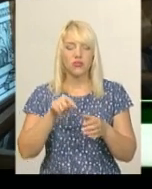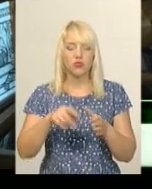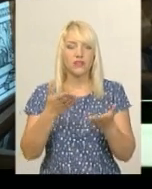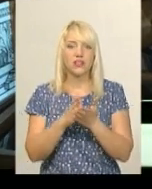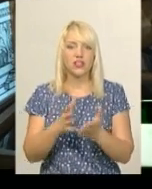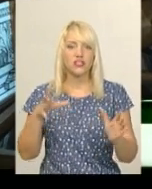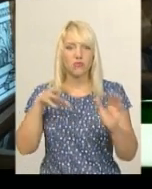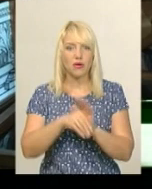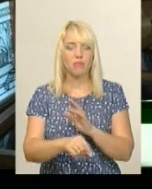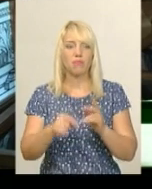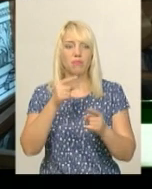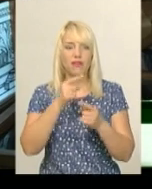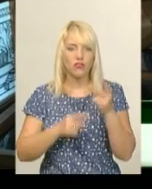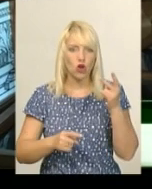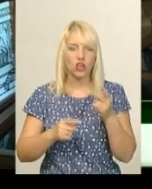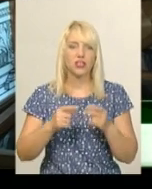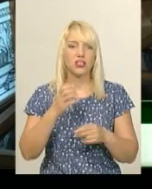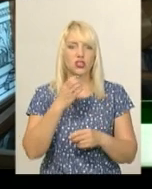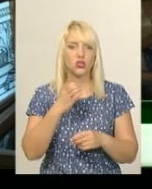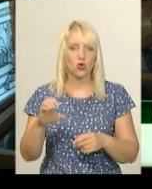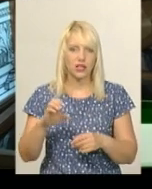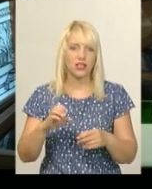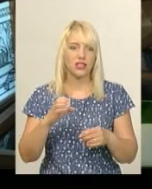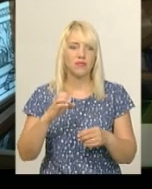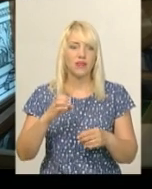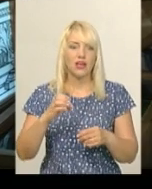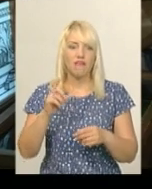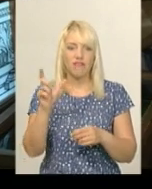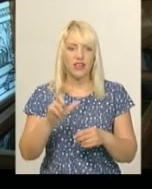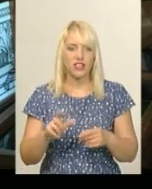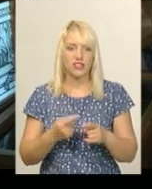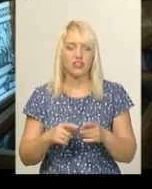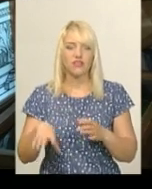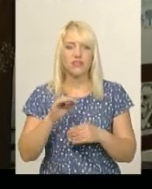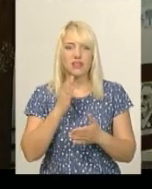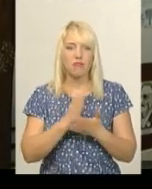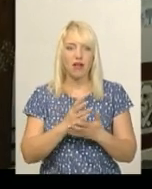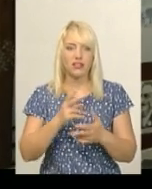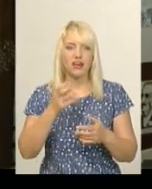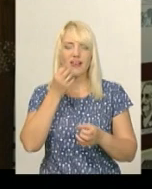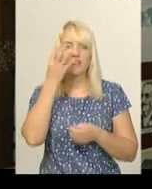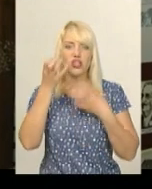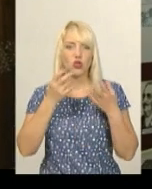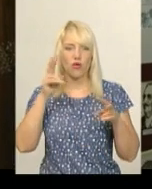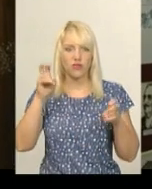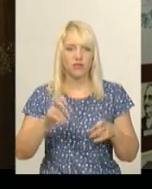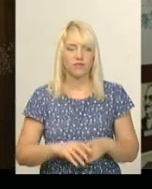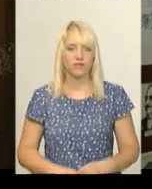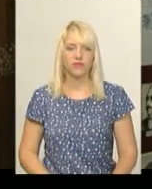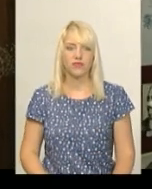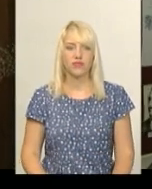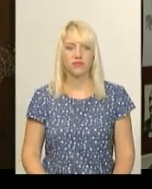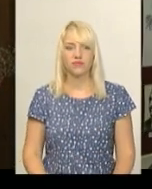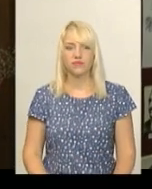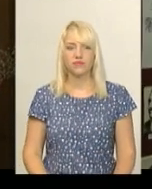півтори сотні віршів. Твори організовано у сім розділів, що мають квіткові назви. Наче чорна кобилиця з